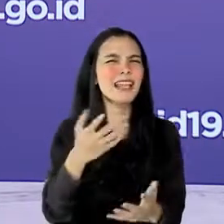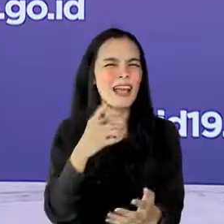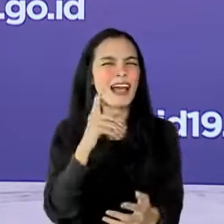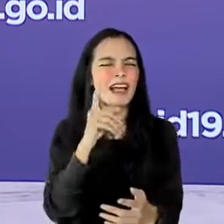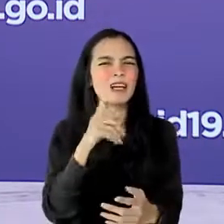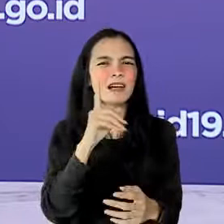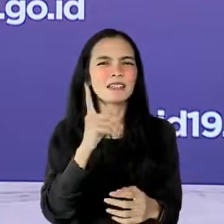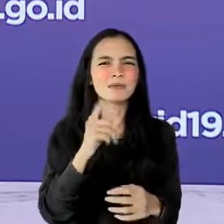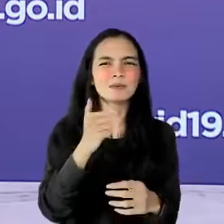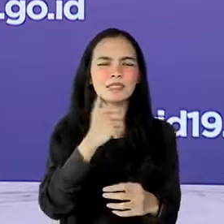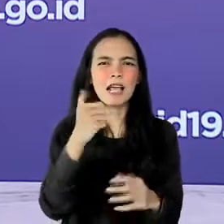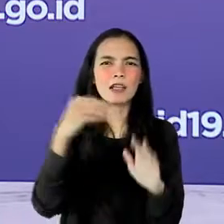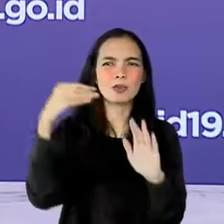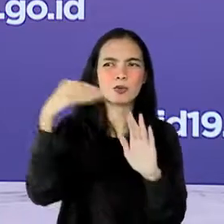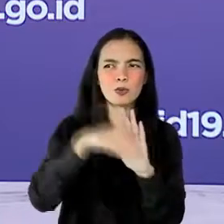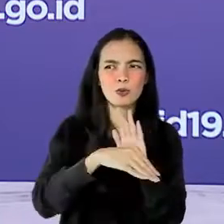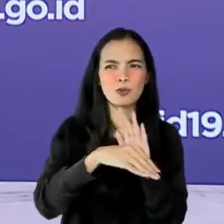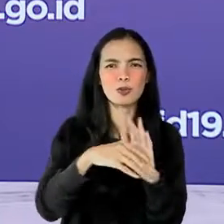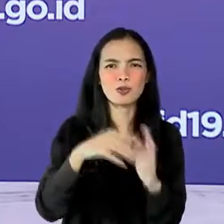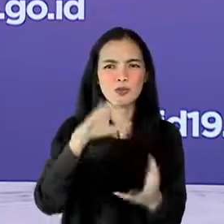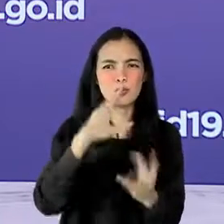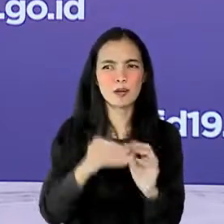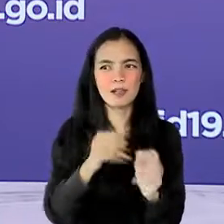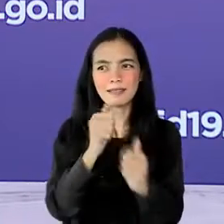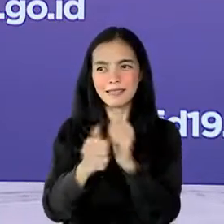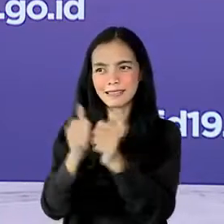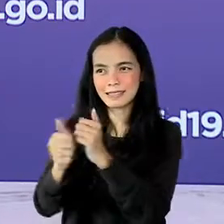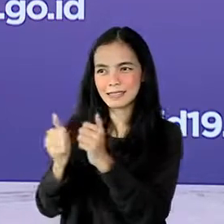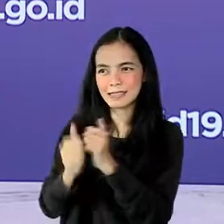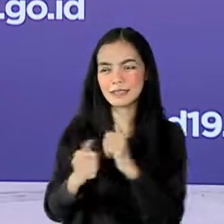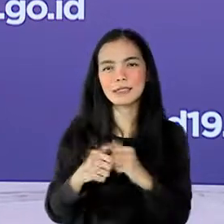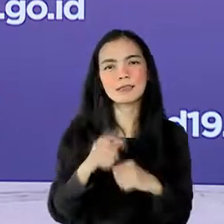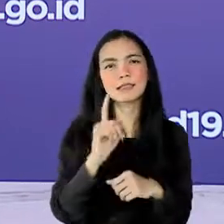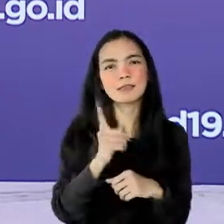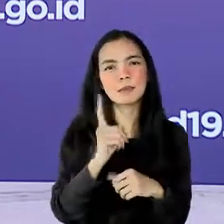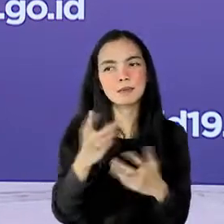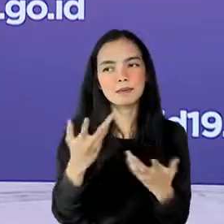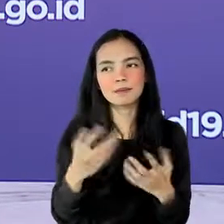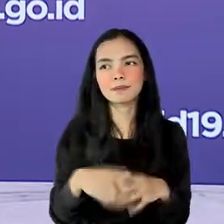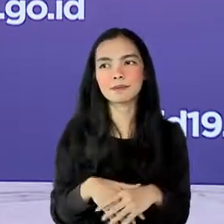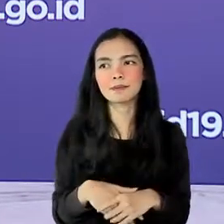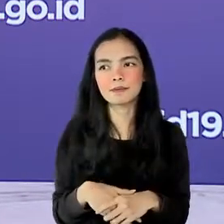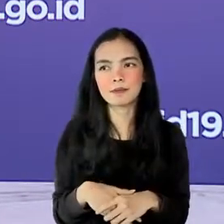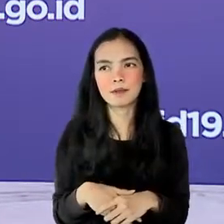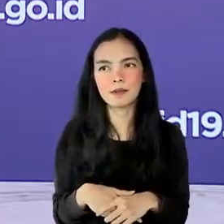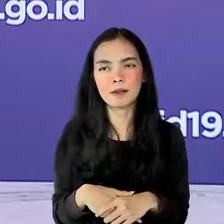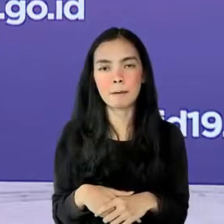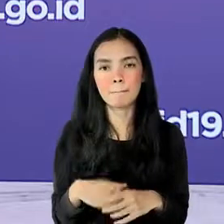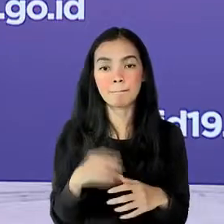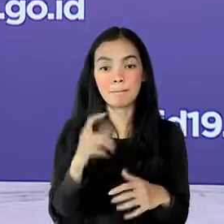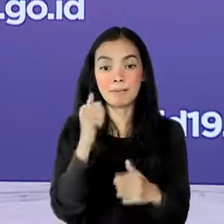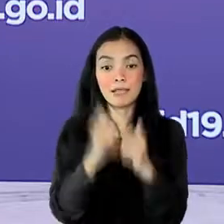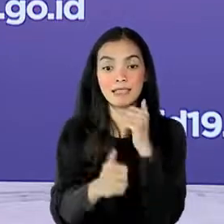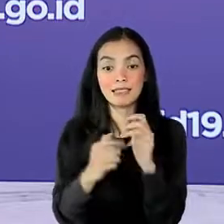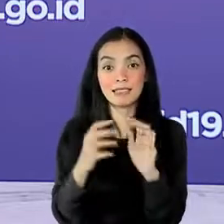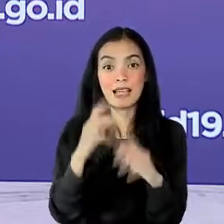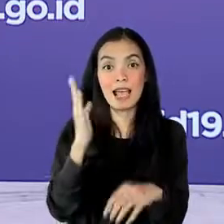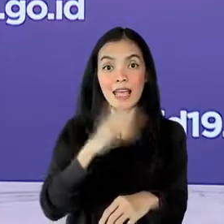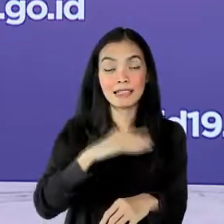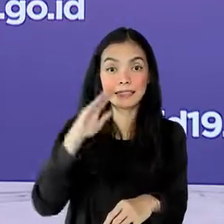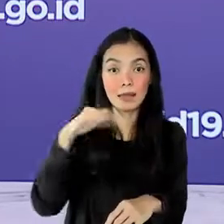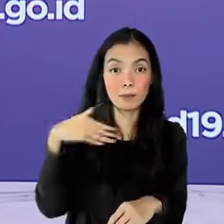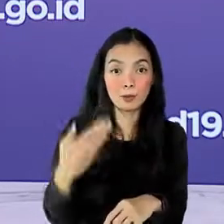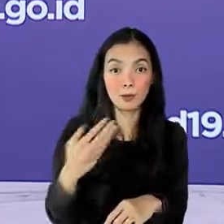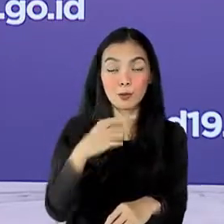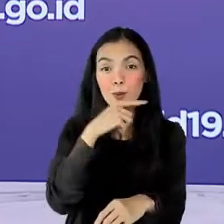menyebabkan menurunnya jumlah spesimen yang diperiksa seperti penurunan testing di akhir pekan ataupun delay